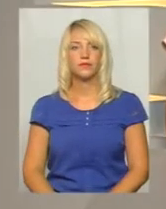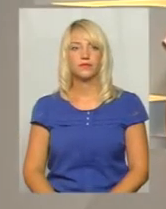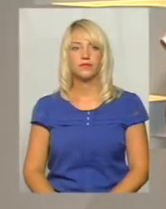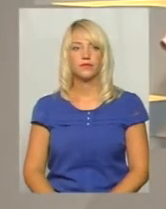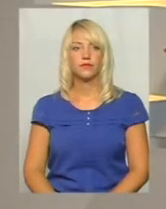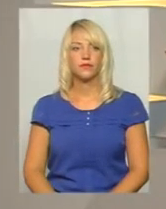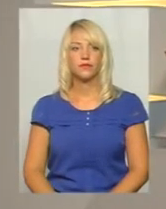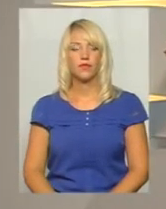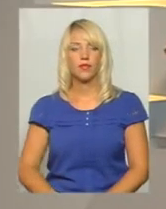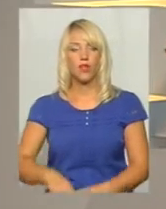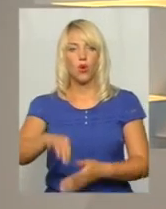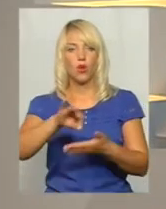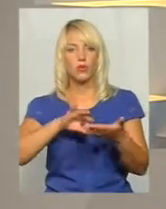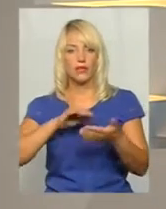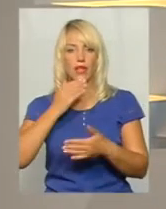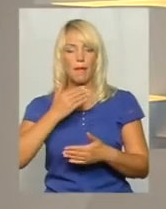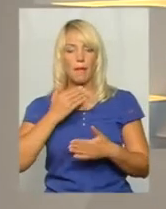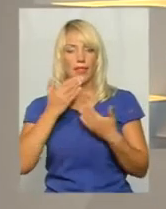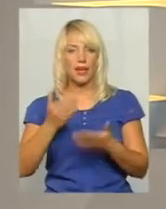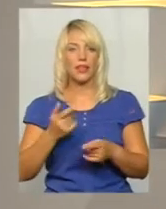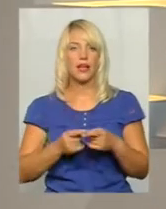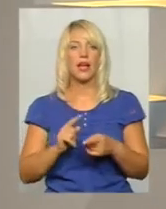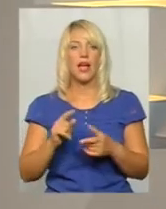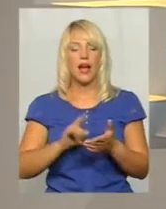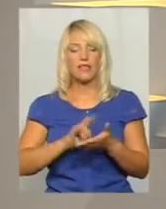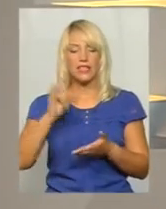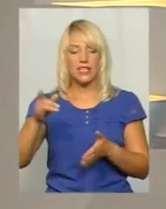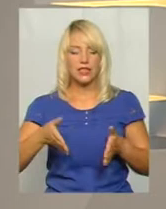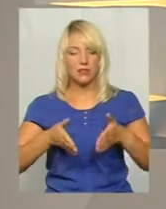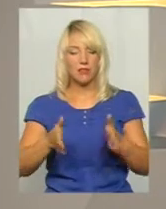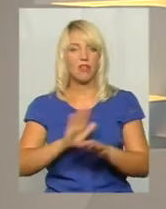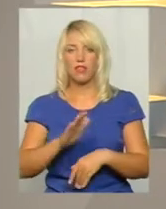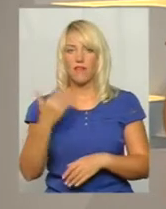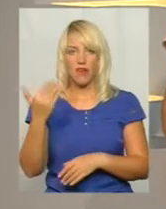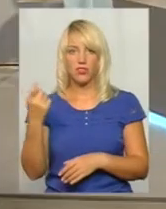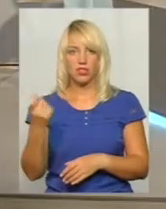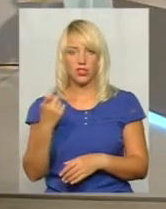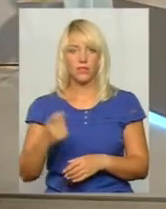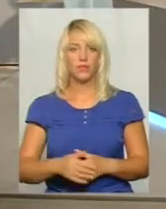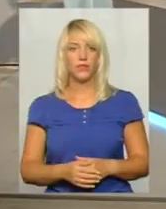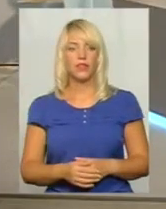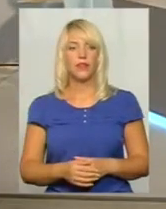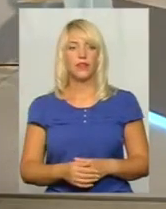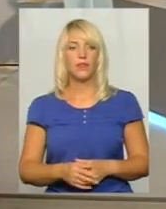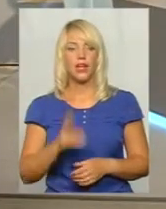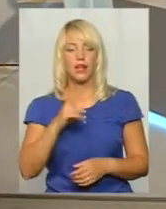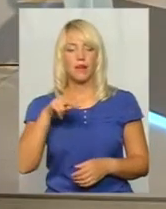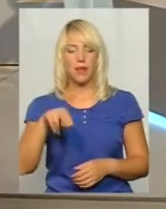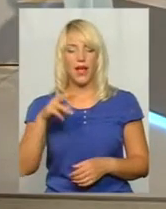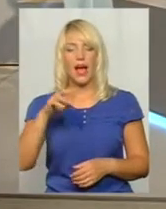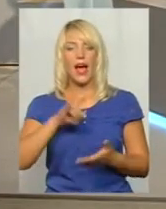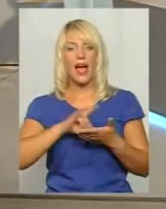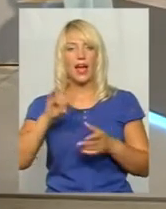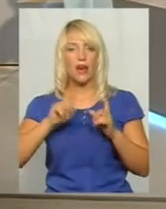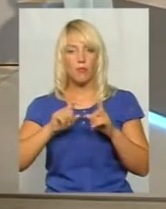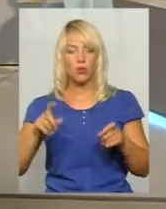І одразу ж питання, а злітно-посадкова смуга належить не вашому підприємству? КП «Аеропорт» Хмельницький